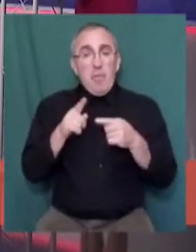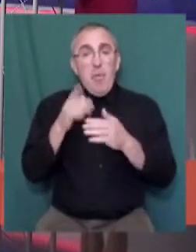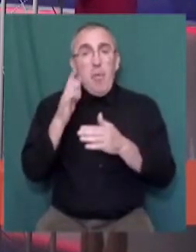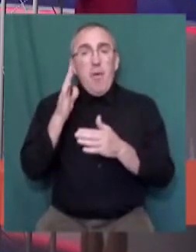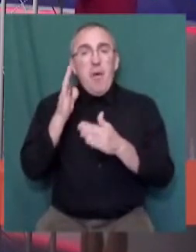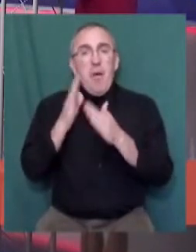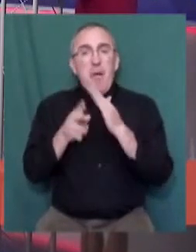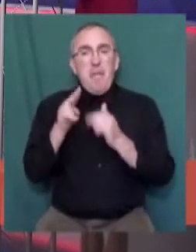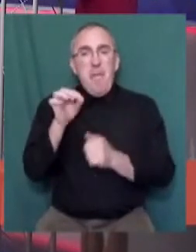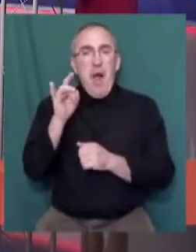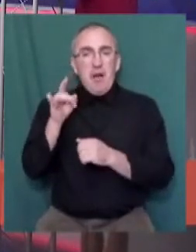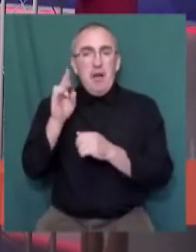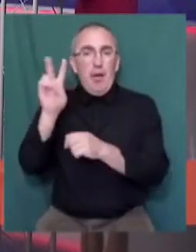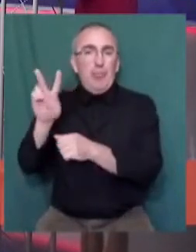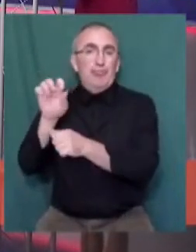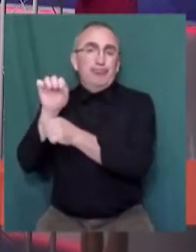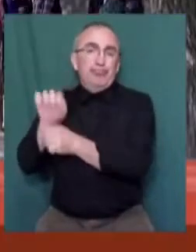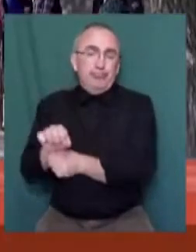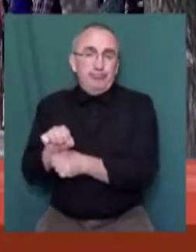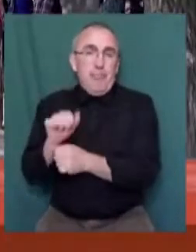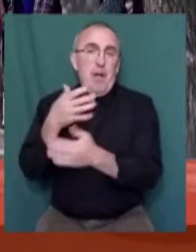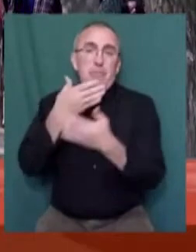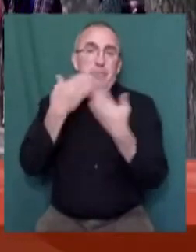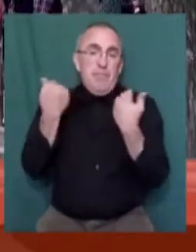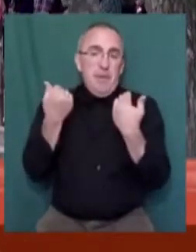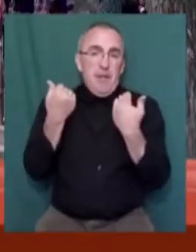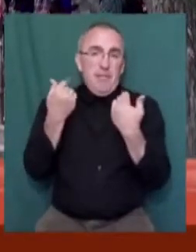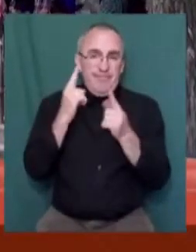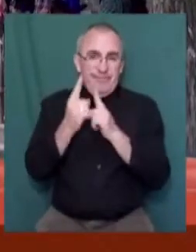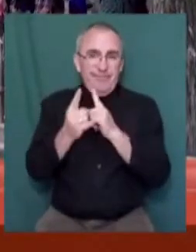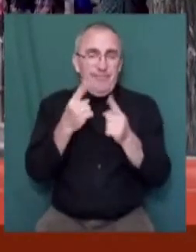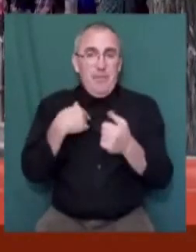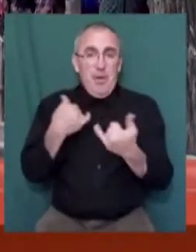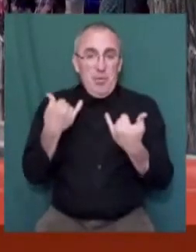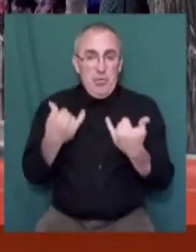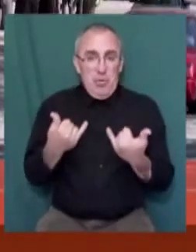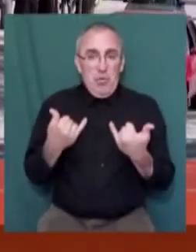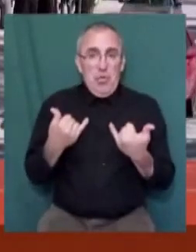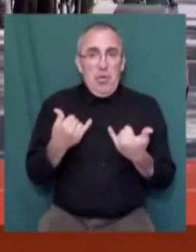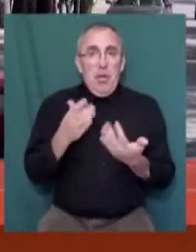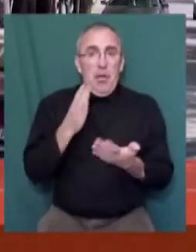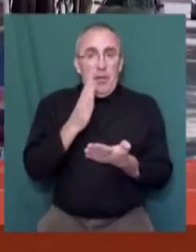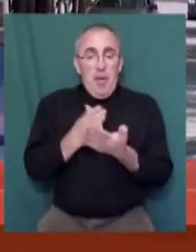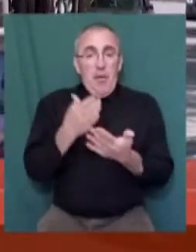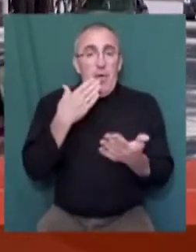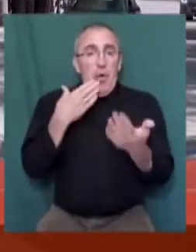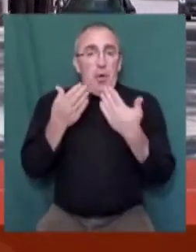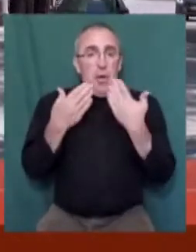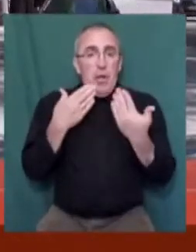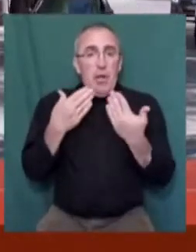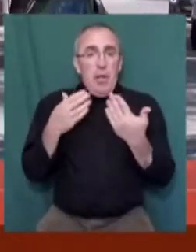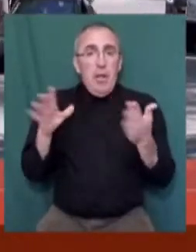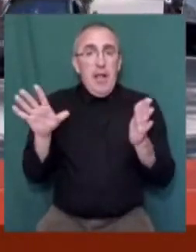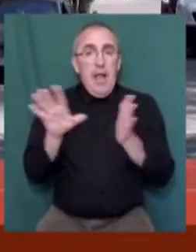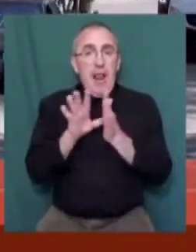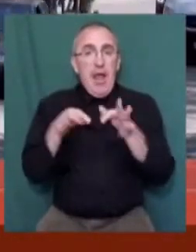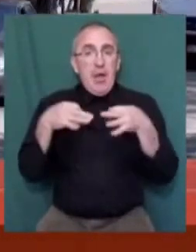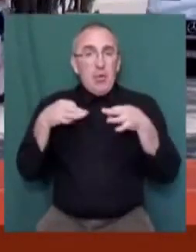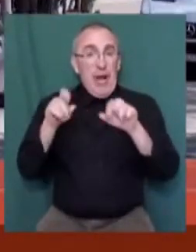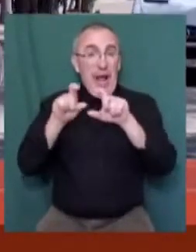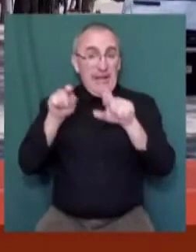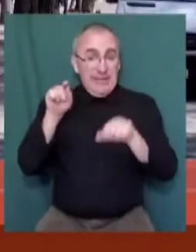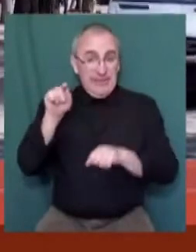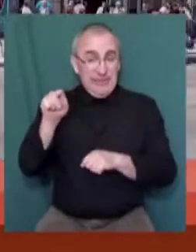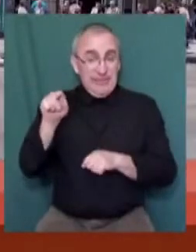його немає. Дивіться, зараз, я сьогодні мав розмову з електр-трансом, зараз